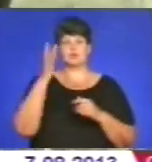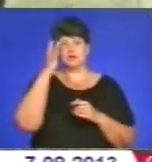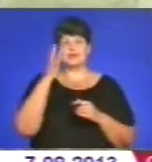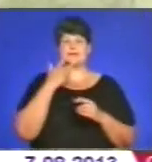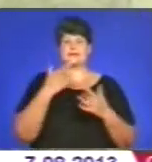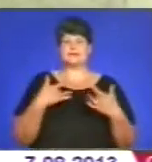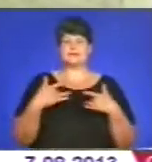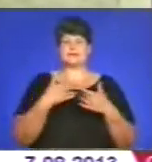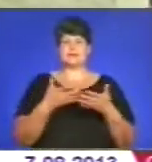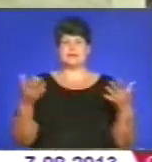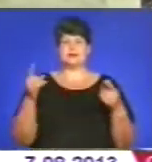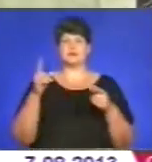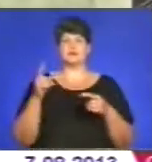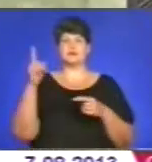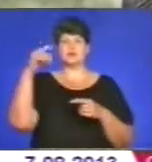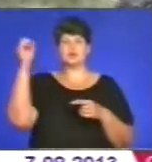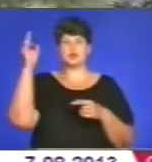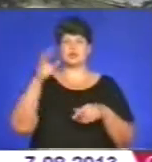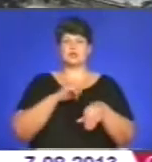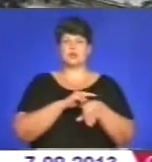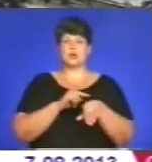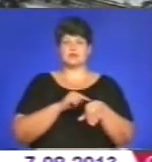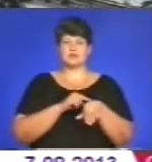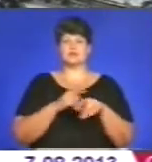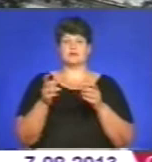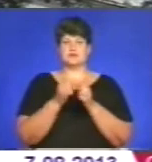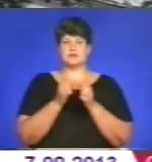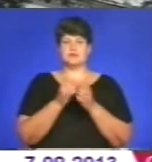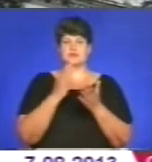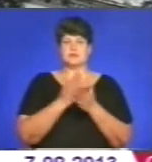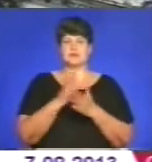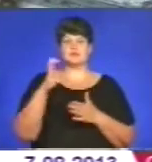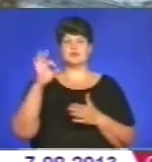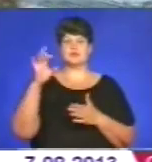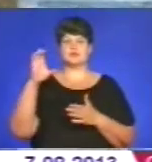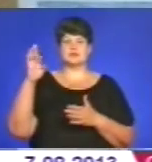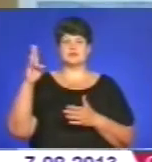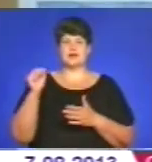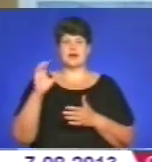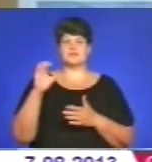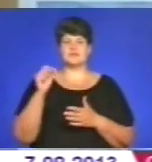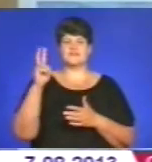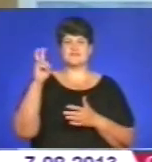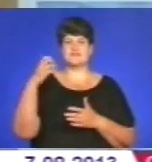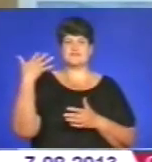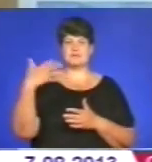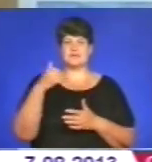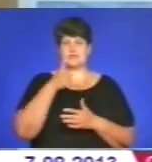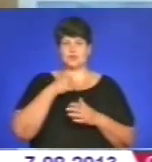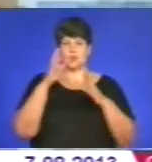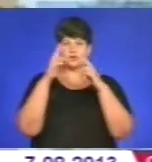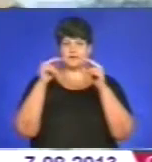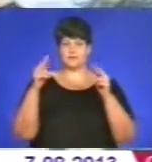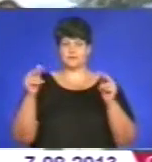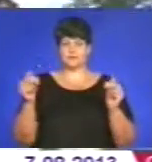сонячний годинник. Поблизу є пам'ятка природи державного значення – сосна австрійська, віком понад 250 років. Цю